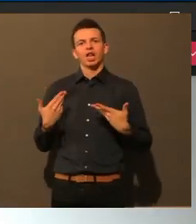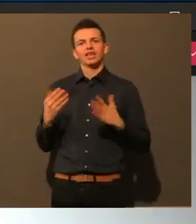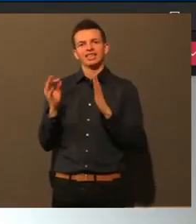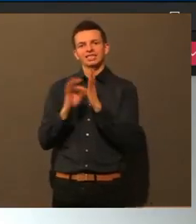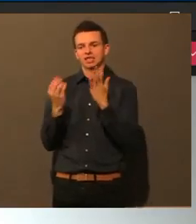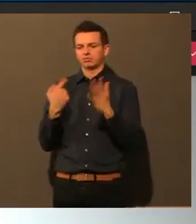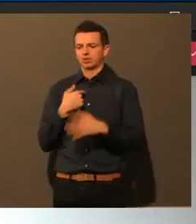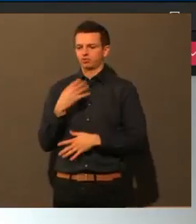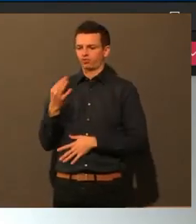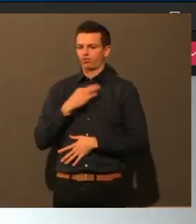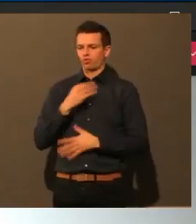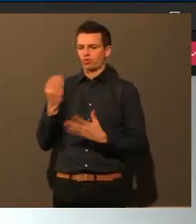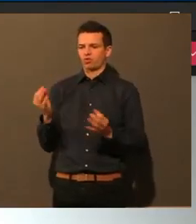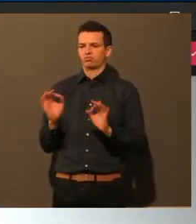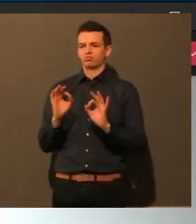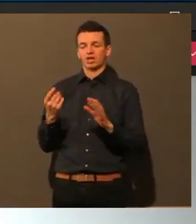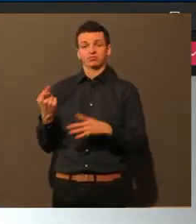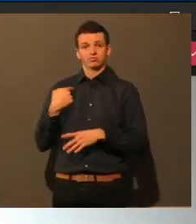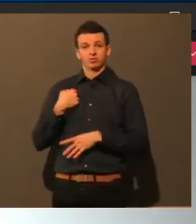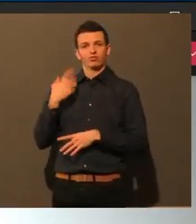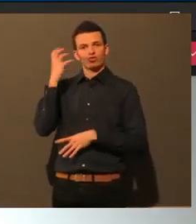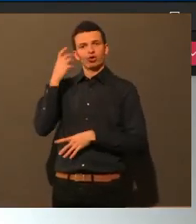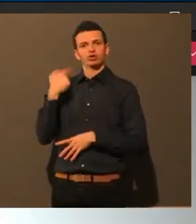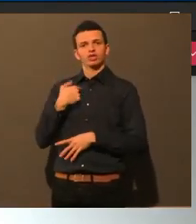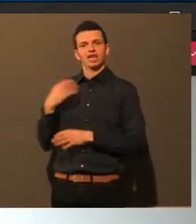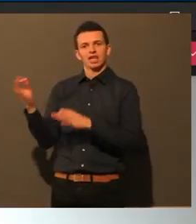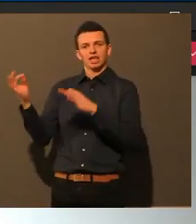dafür natürlich, die, die wir gewohnt sind,